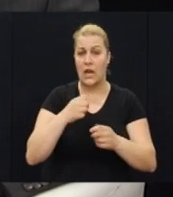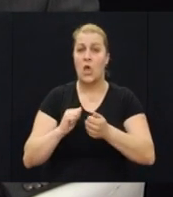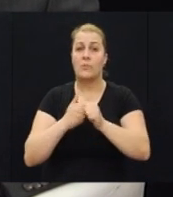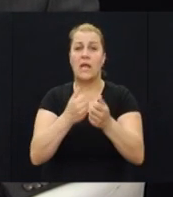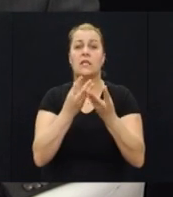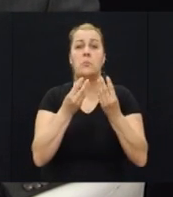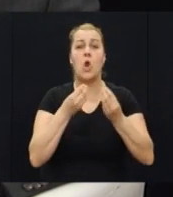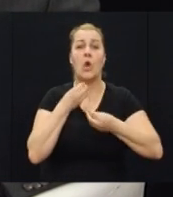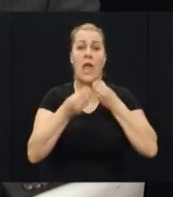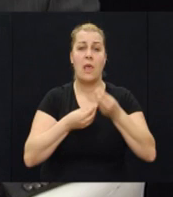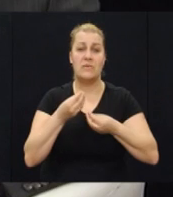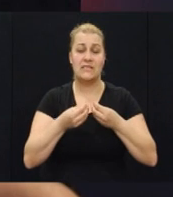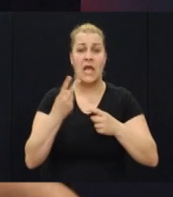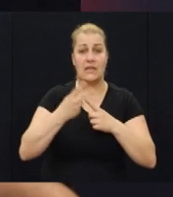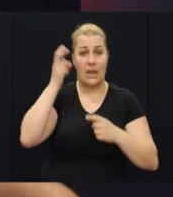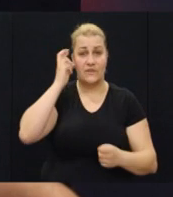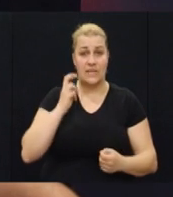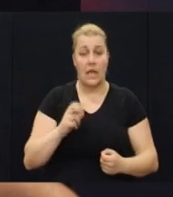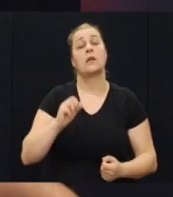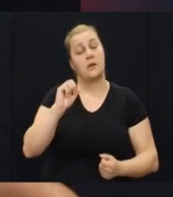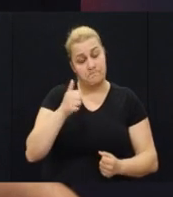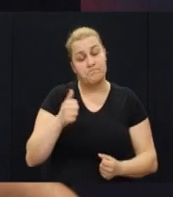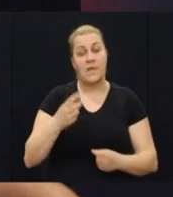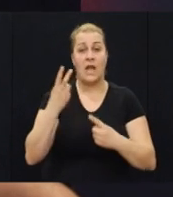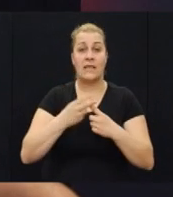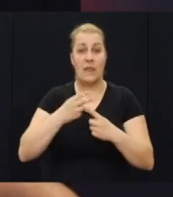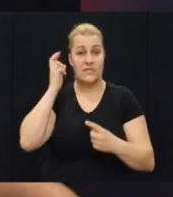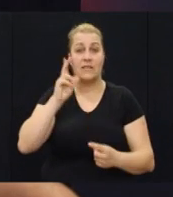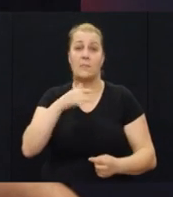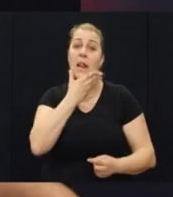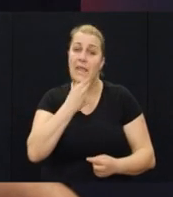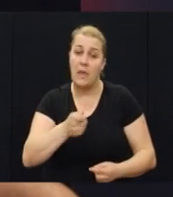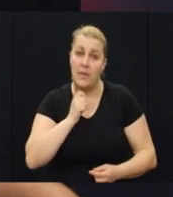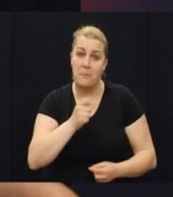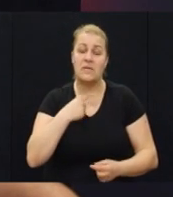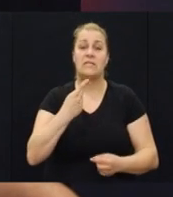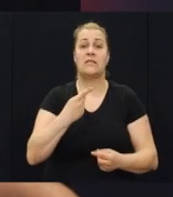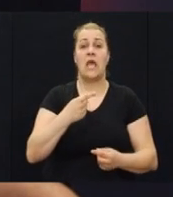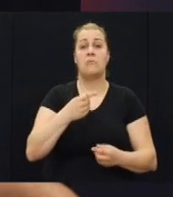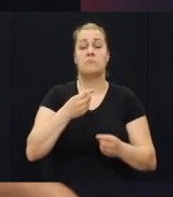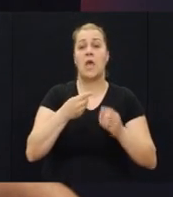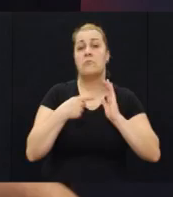emisije televizije Jadrana. Tako je. Televizija Jadrana daje jako lipe svoje emisije sa raznim prilozima, da li o